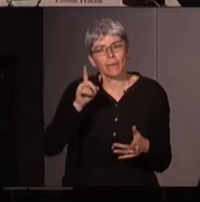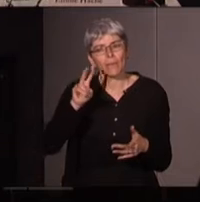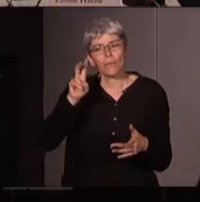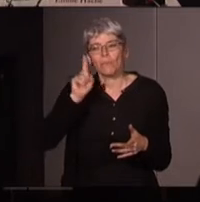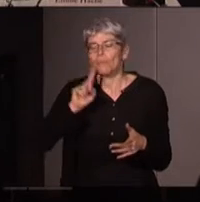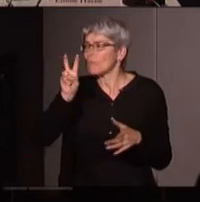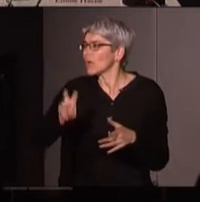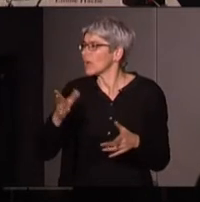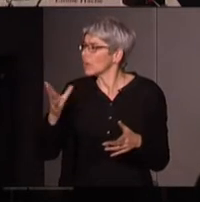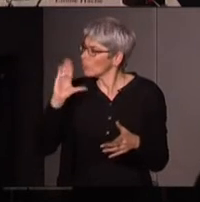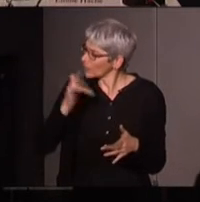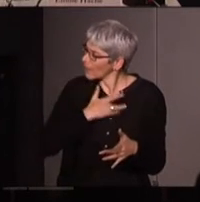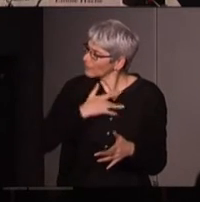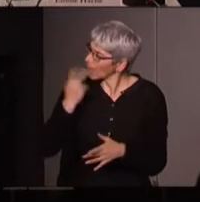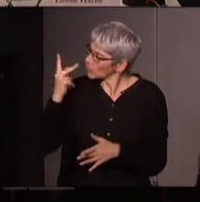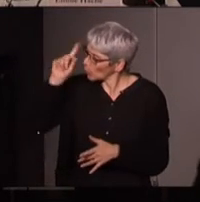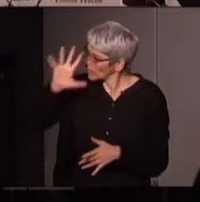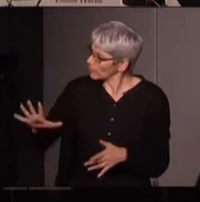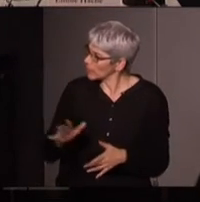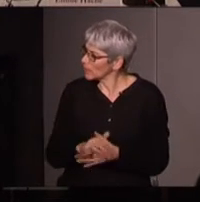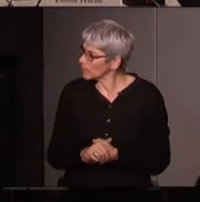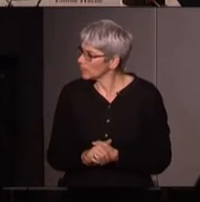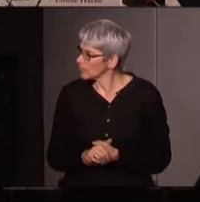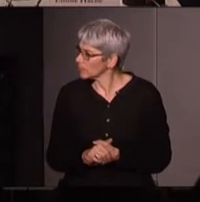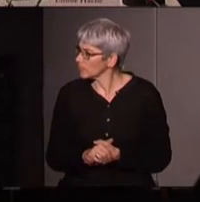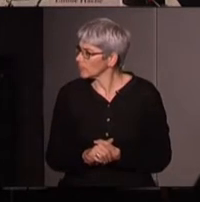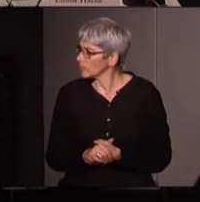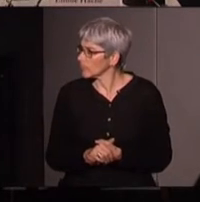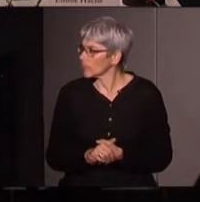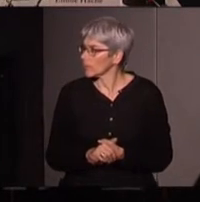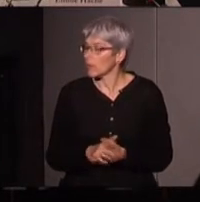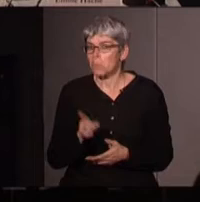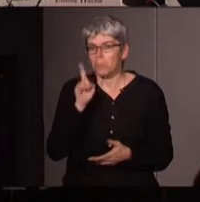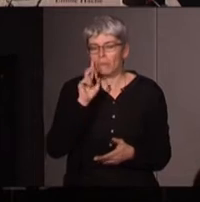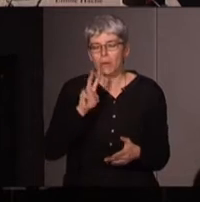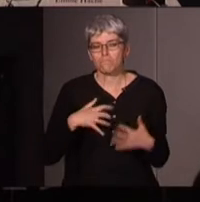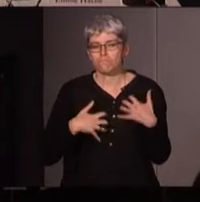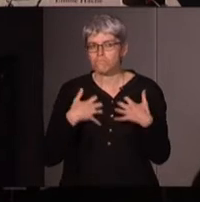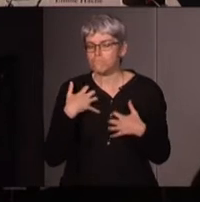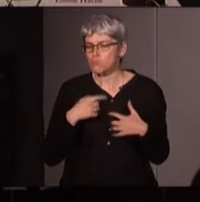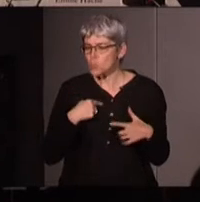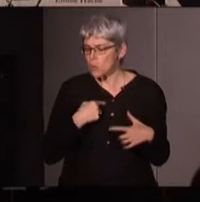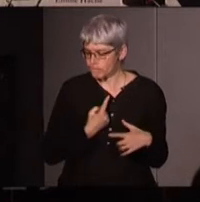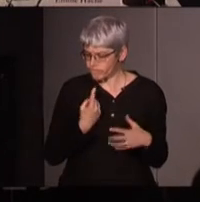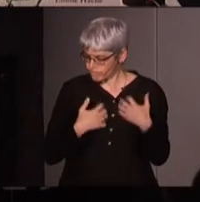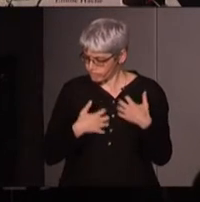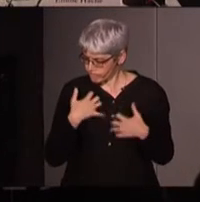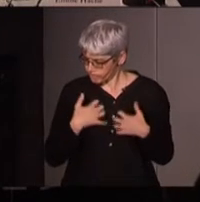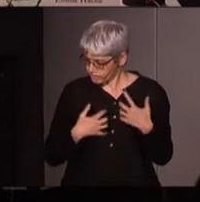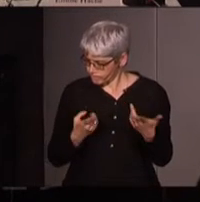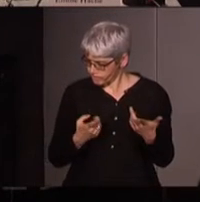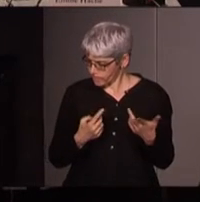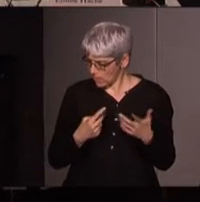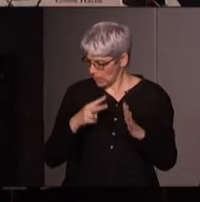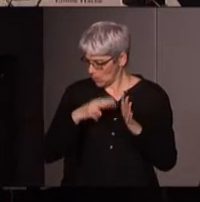très intéressée d'avoir ton avis aussi parce que j'ai un doute moi moi-même quand